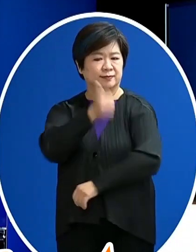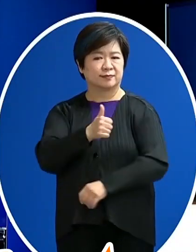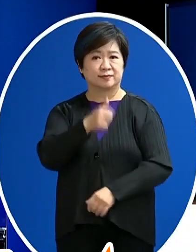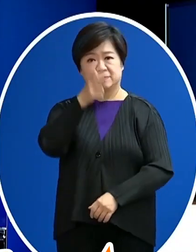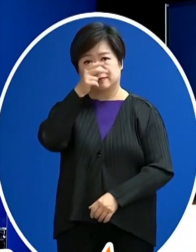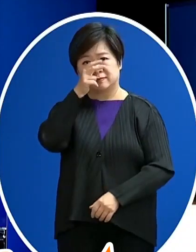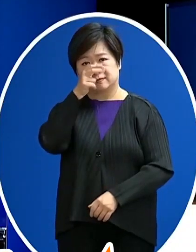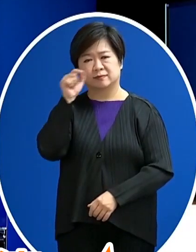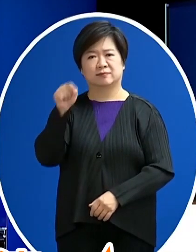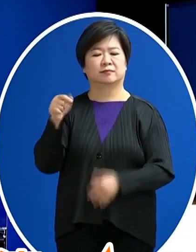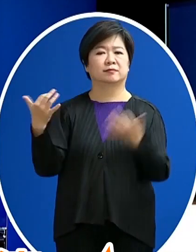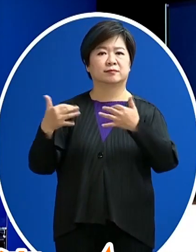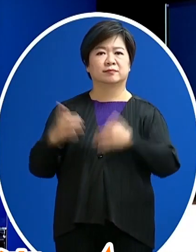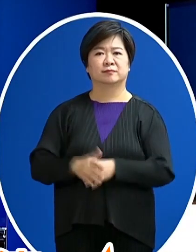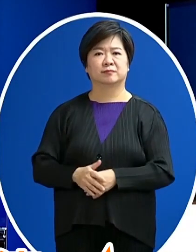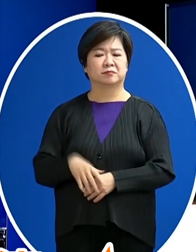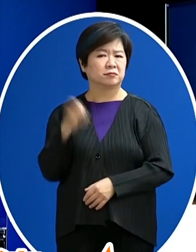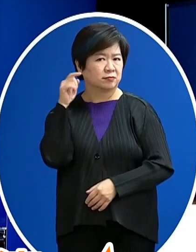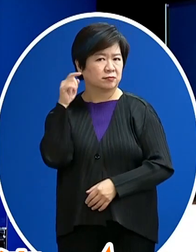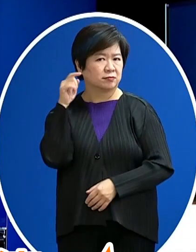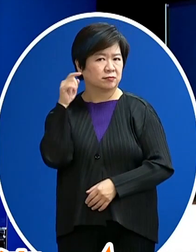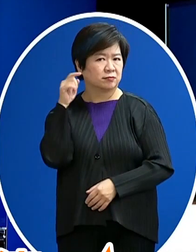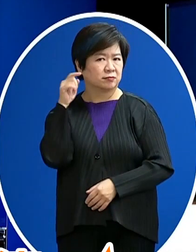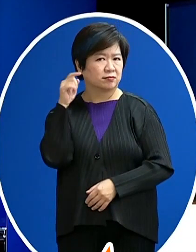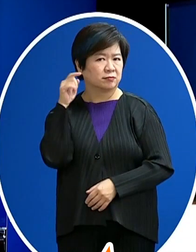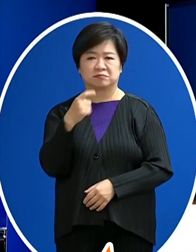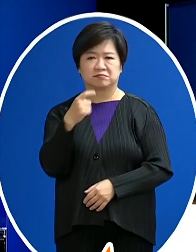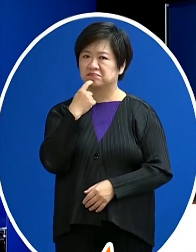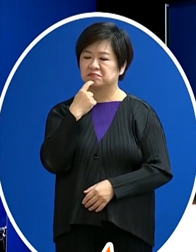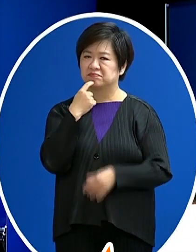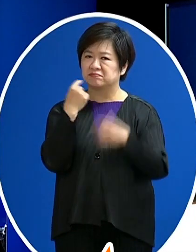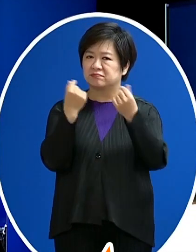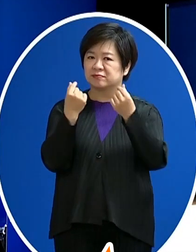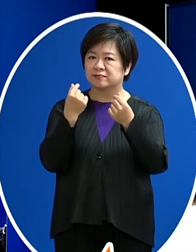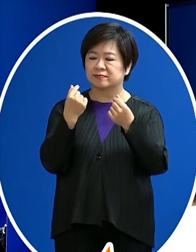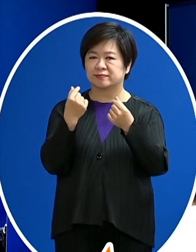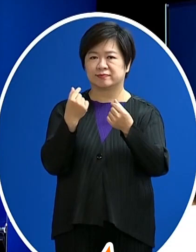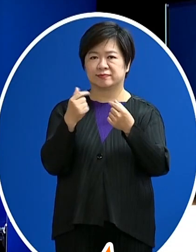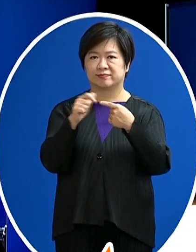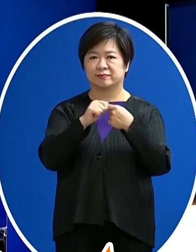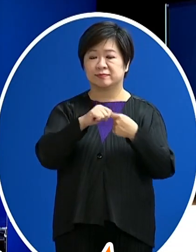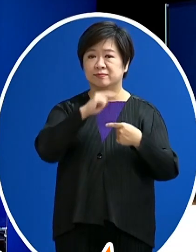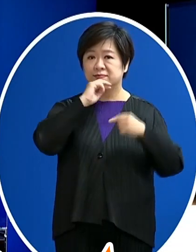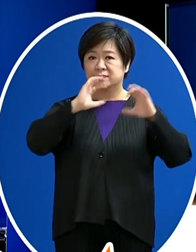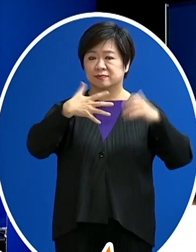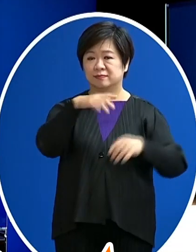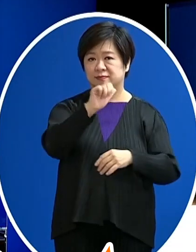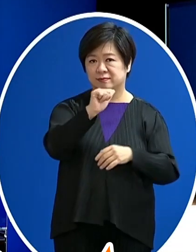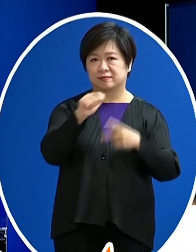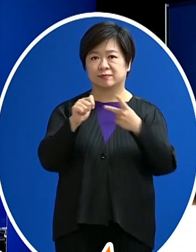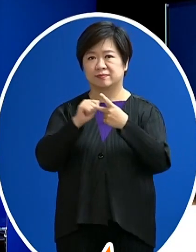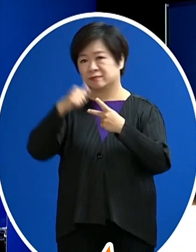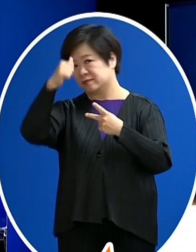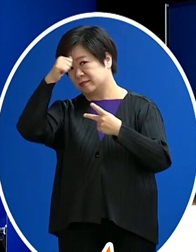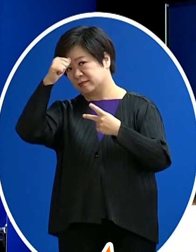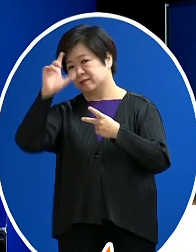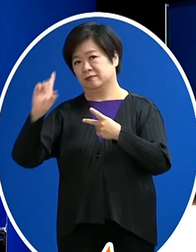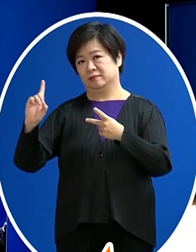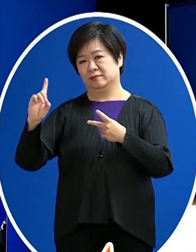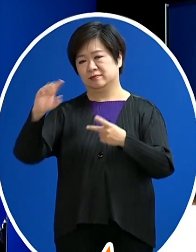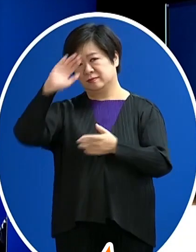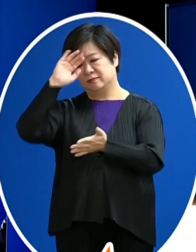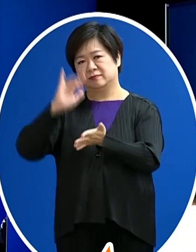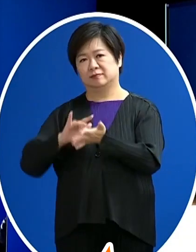老鼠的問題 因為好像有消息說他就是其中就是兩隻 一個是Alpha病毒 一個是Gamma病毒那